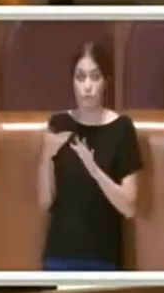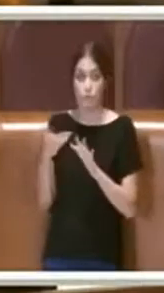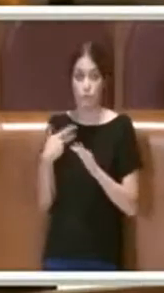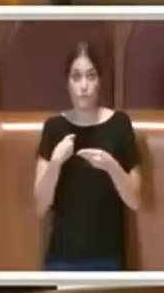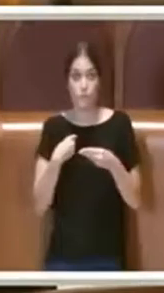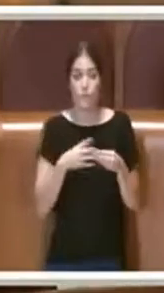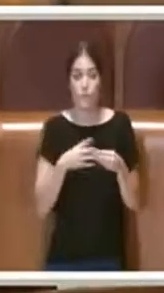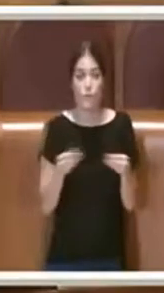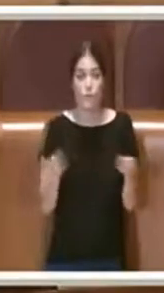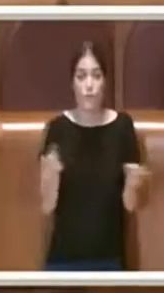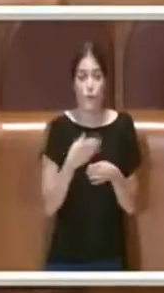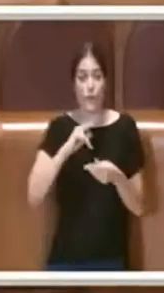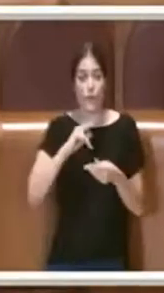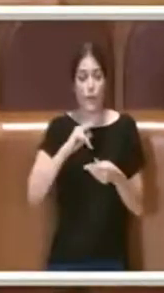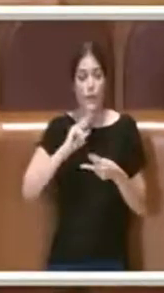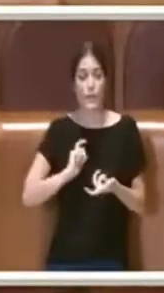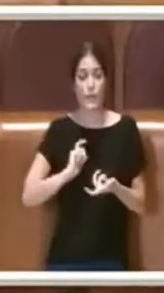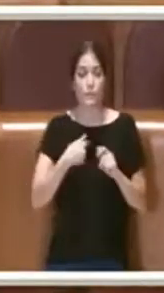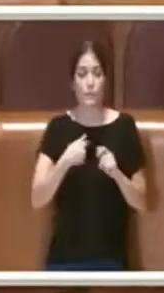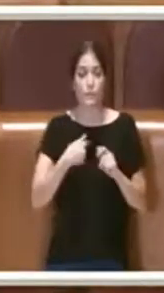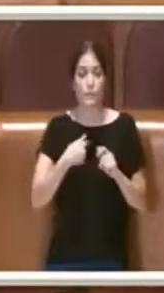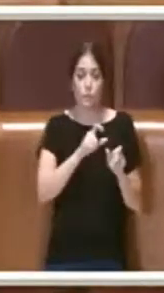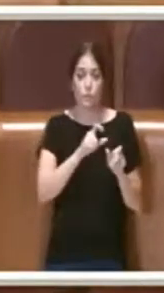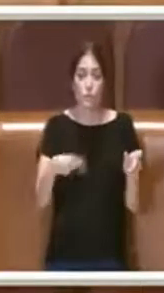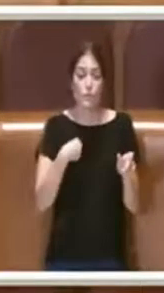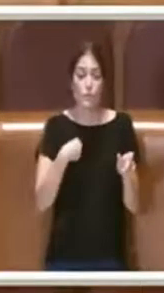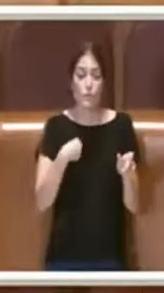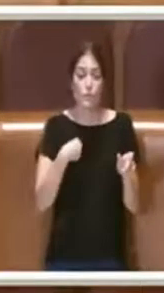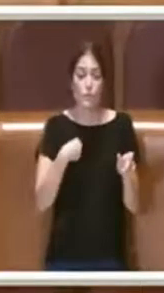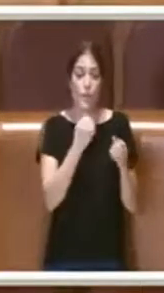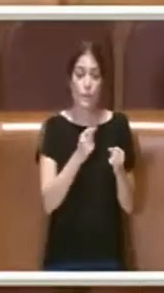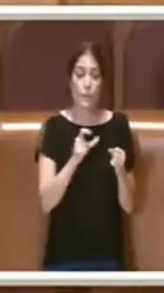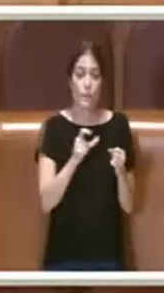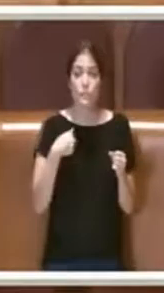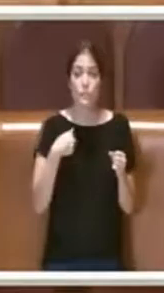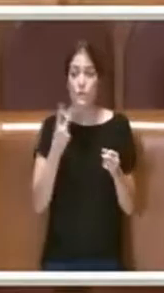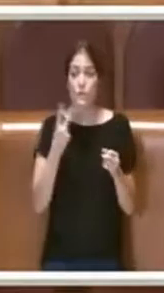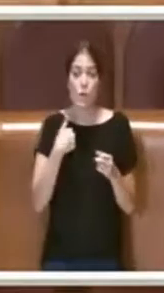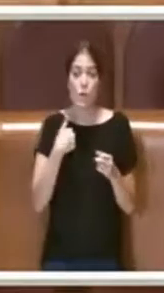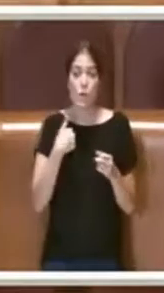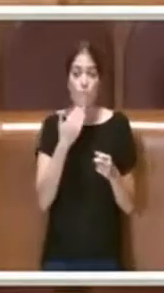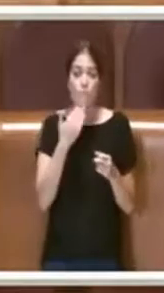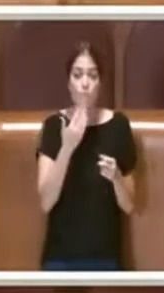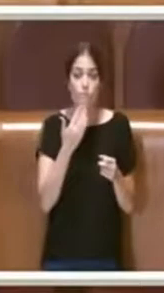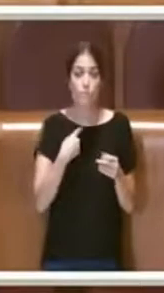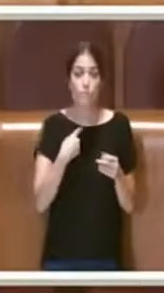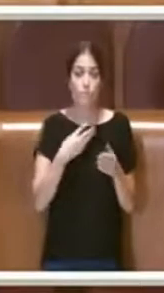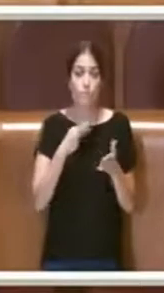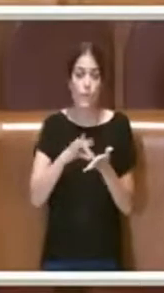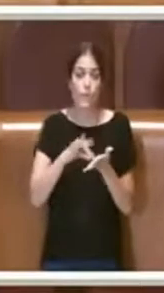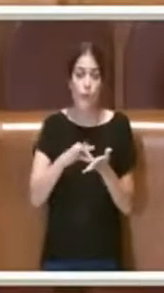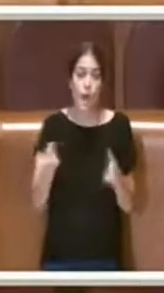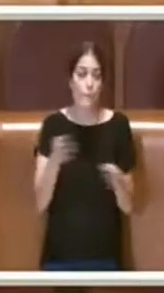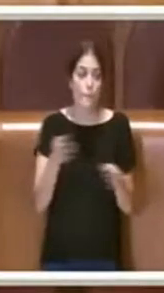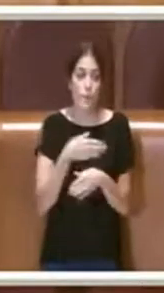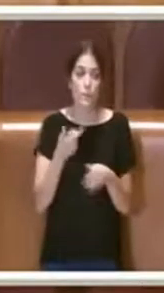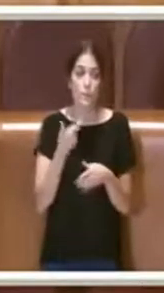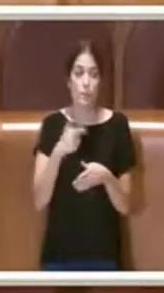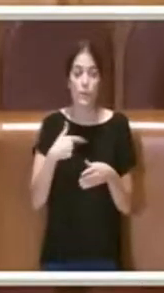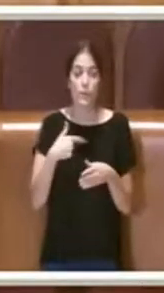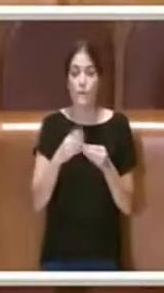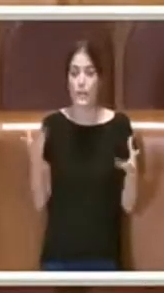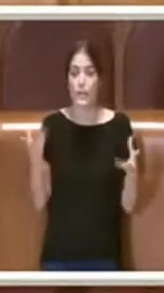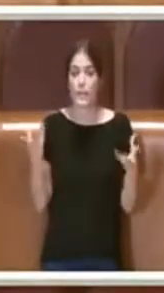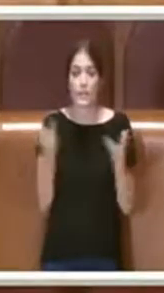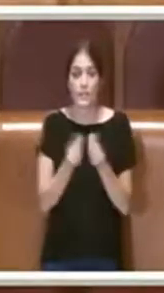esigenze dei cittadini che devono affrancare le proprie abitazioni. Non sono qui a ripercorrere tutte le tappe perché le abbiamo fatte insieme